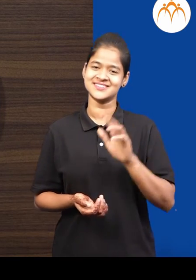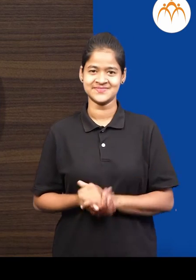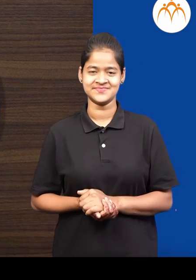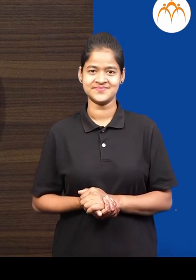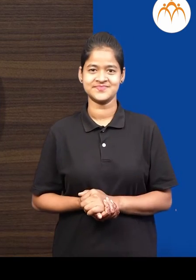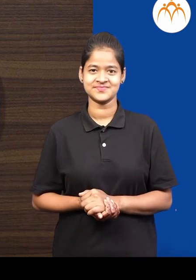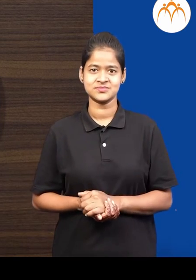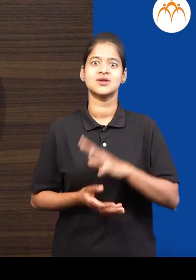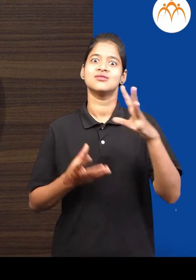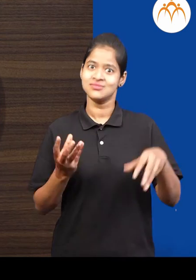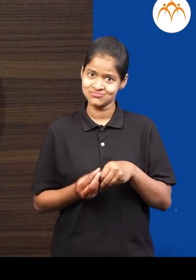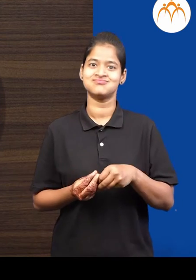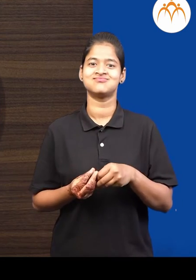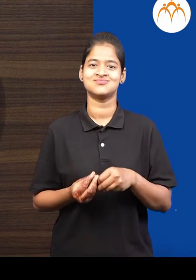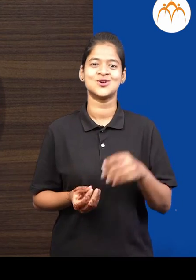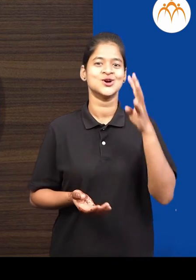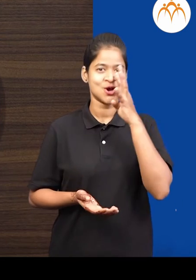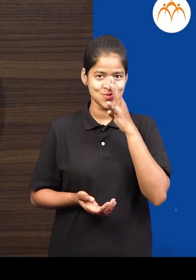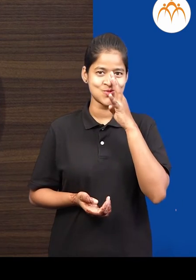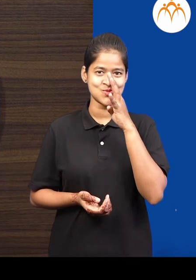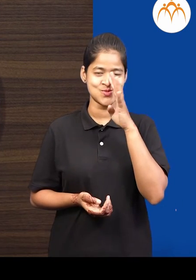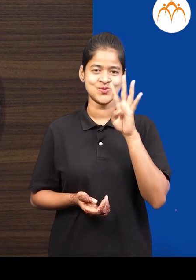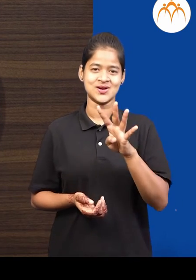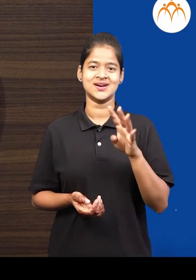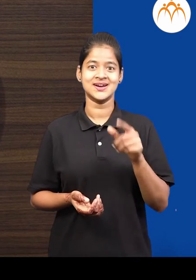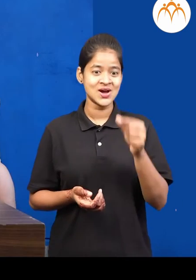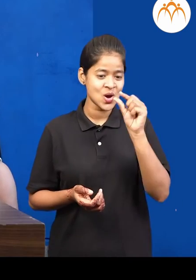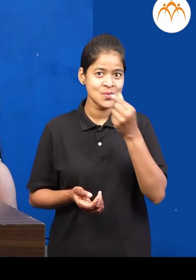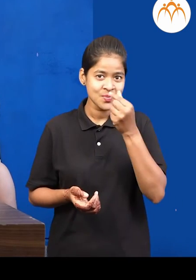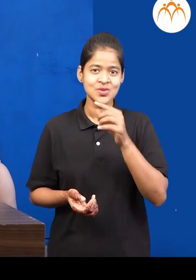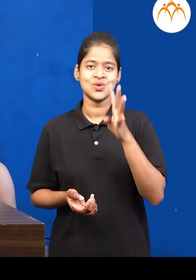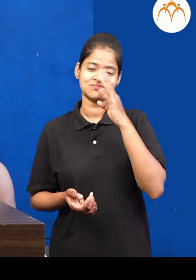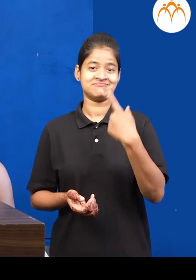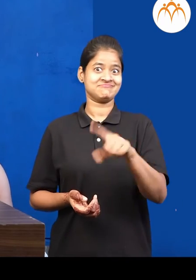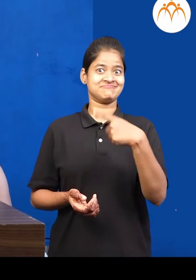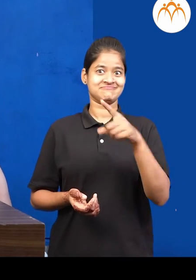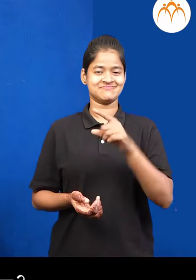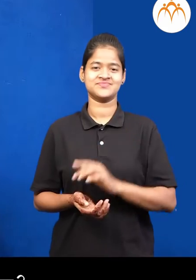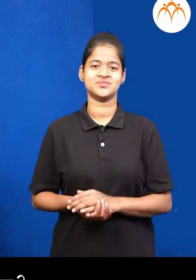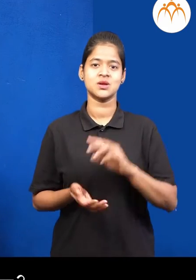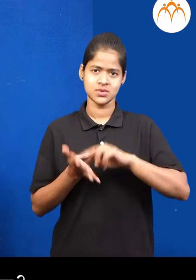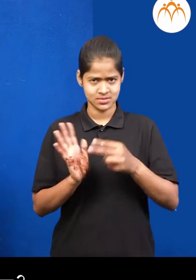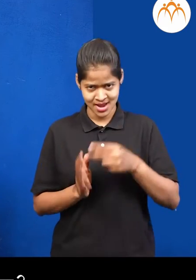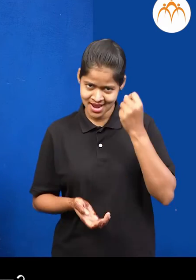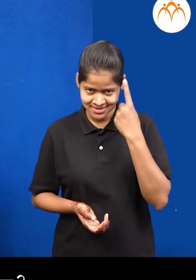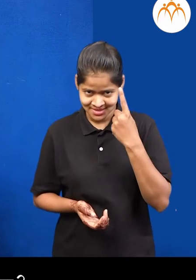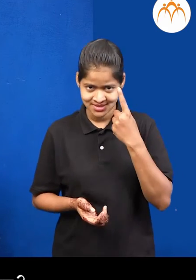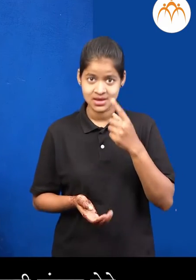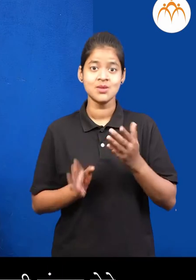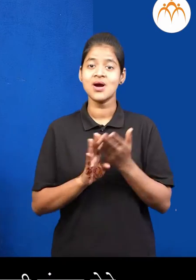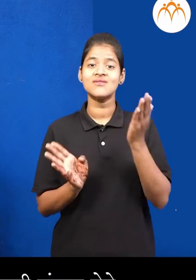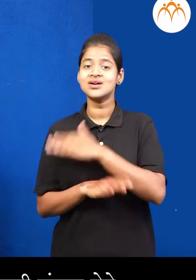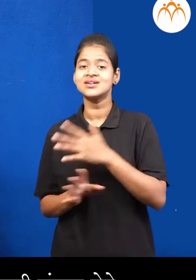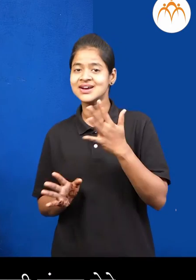आट, ही अजुनेक, नुँ, नुँ गोड़ा, परबर मज़े तुला कड़ाला का, रमा,